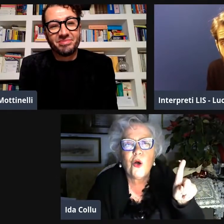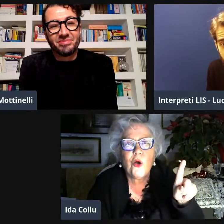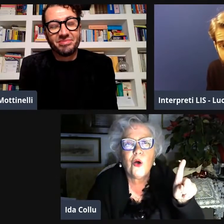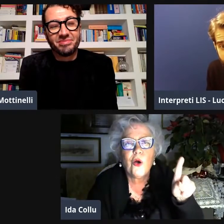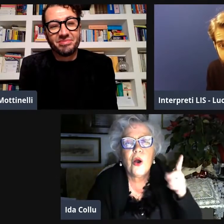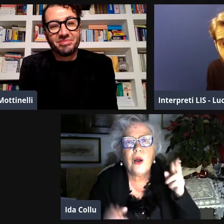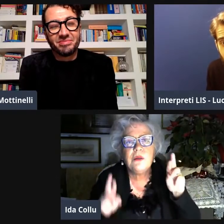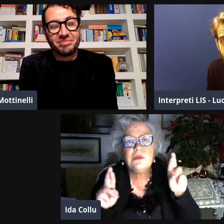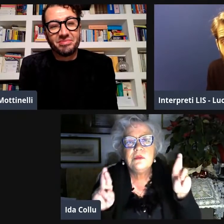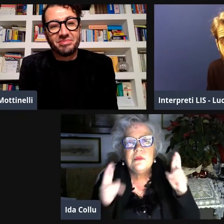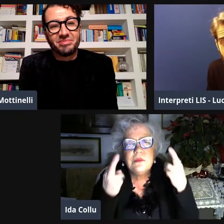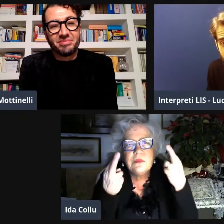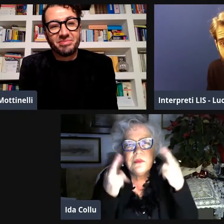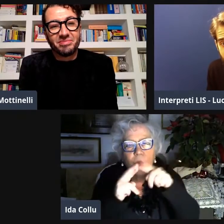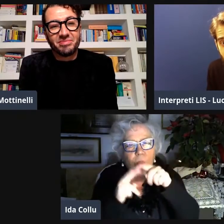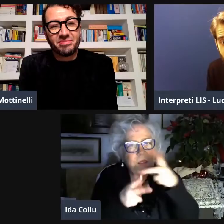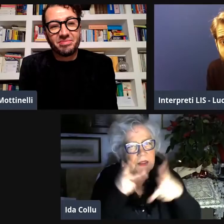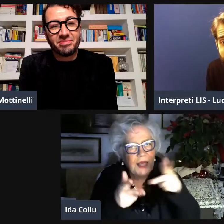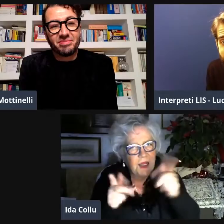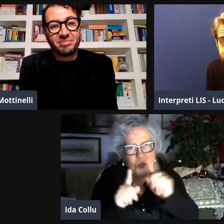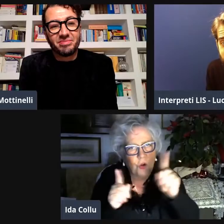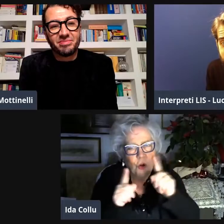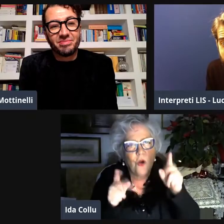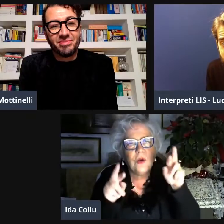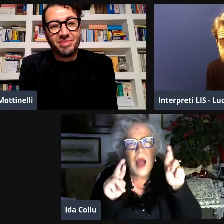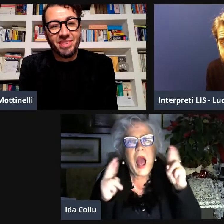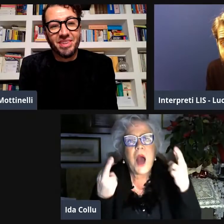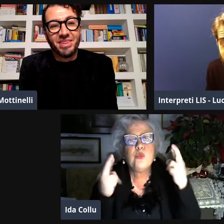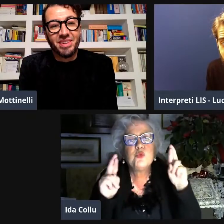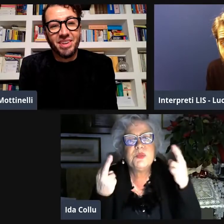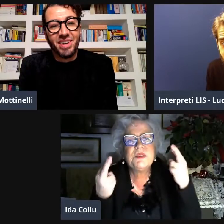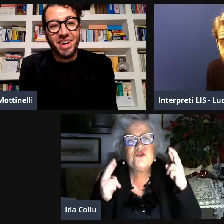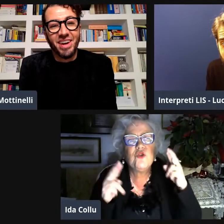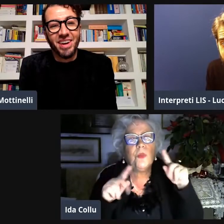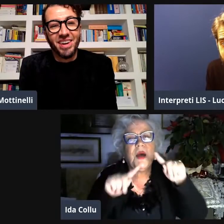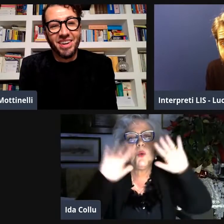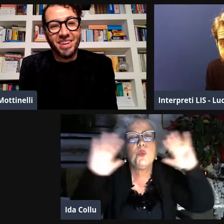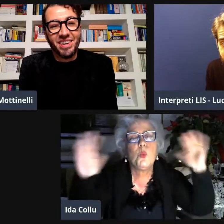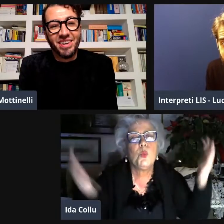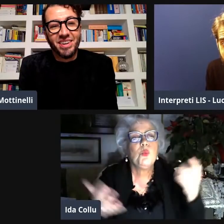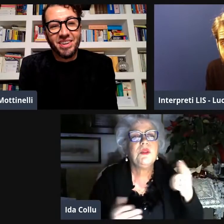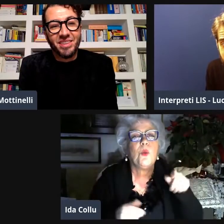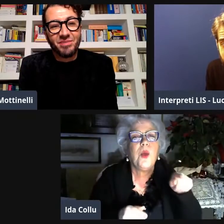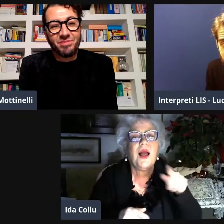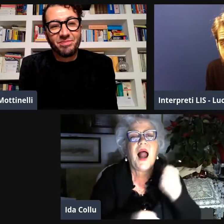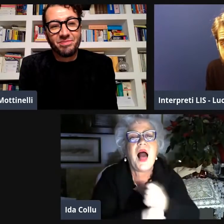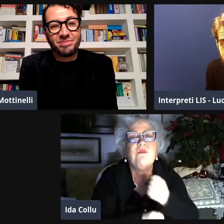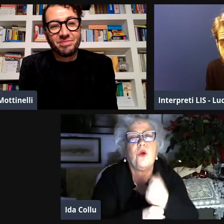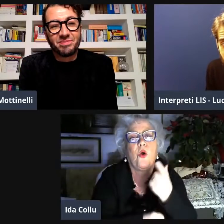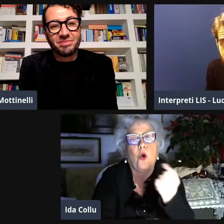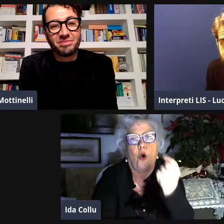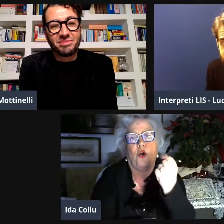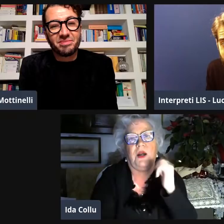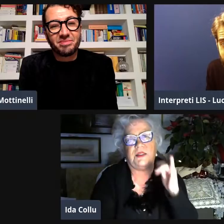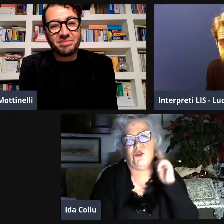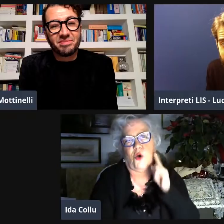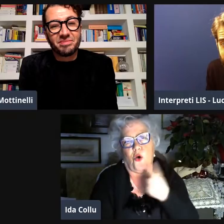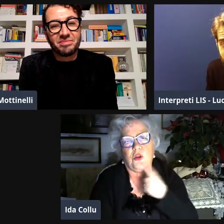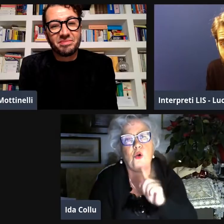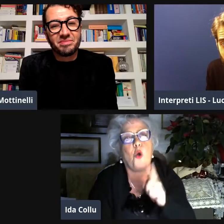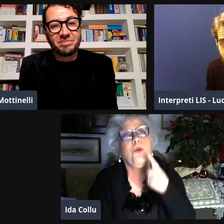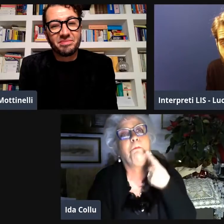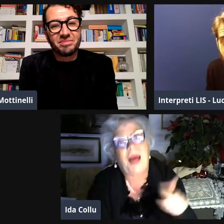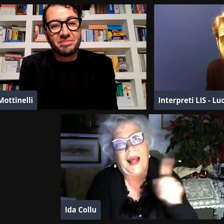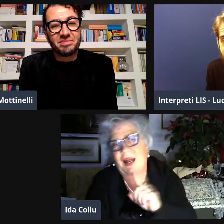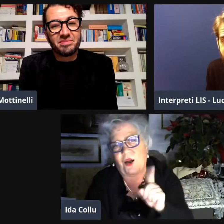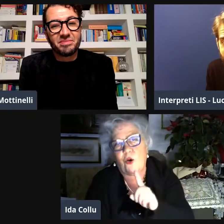2021 buon 2021 questo segno è un auspicio per tutti quelli che